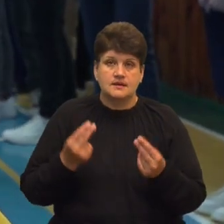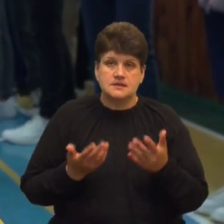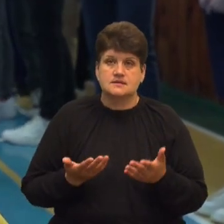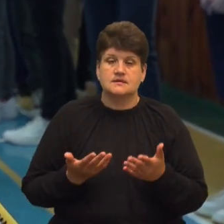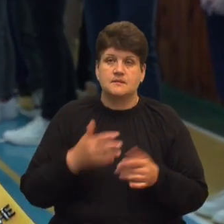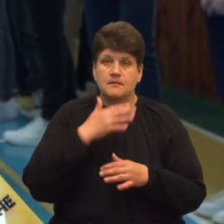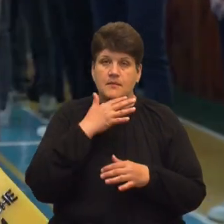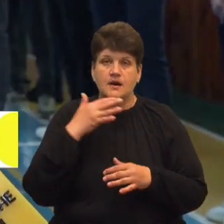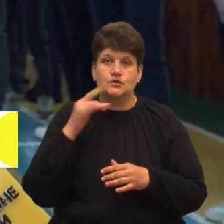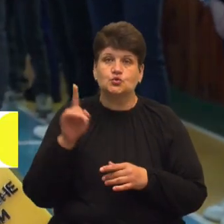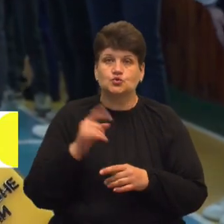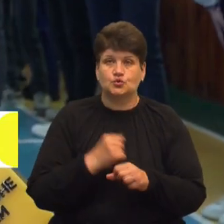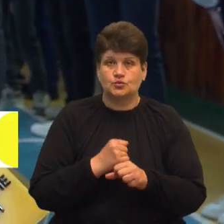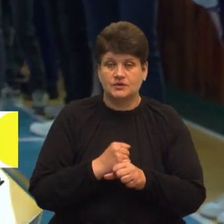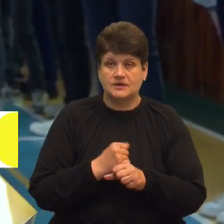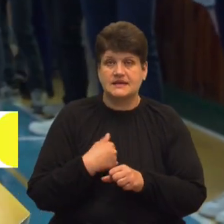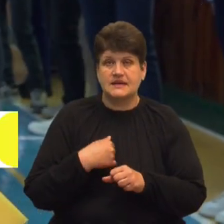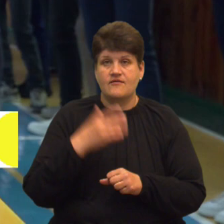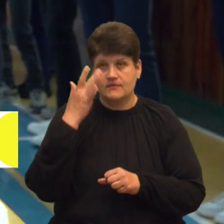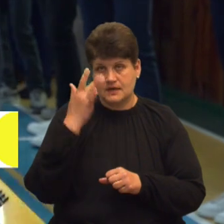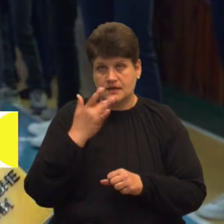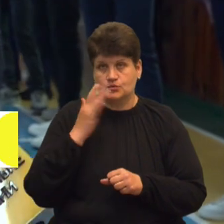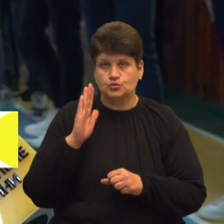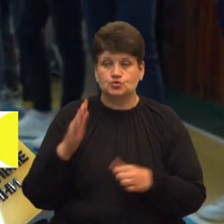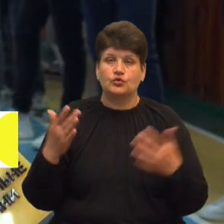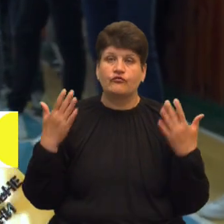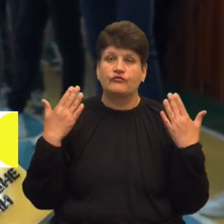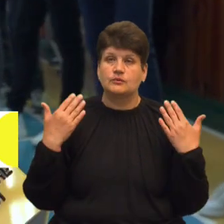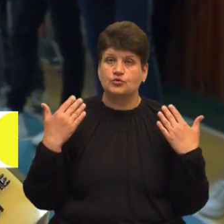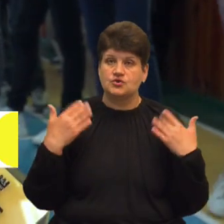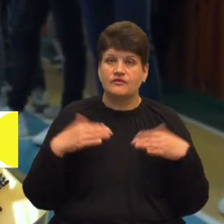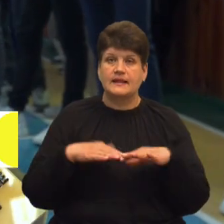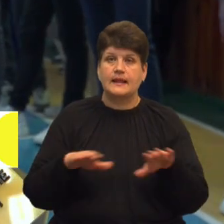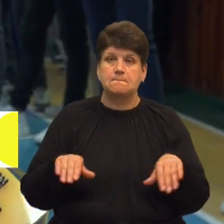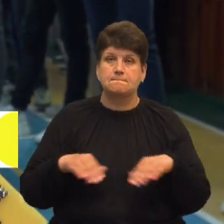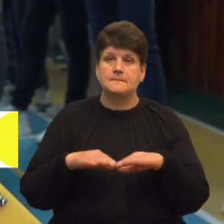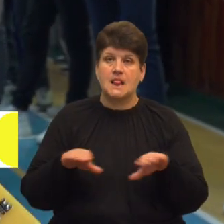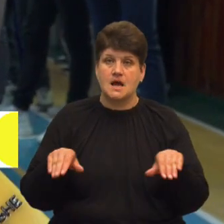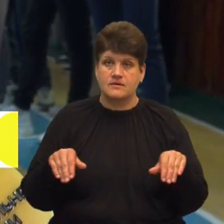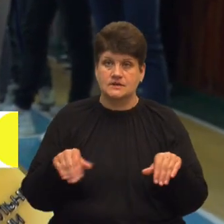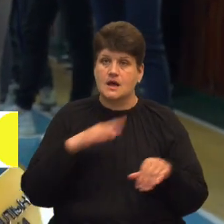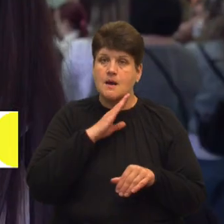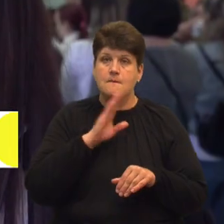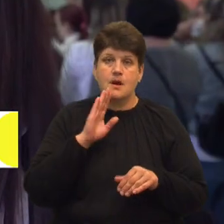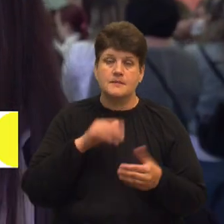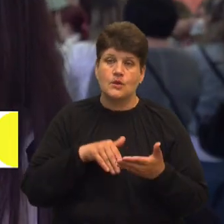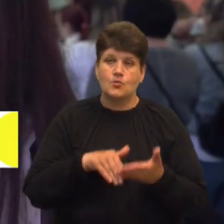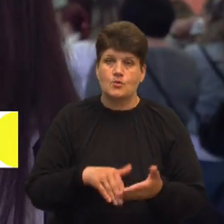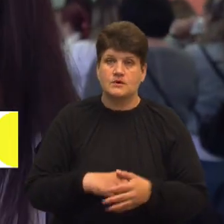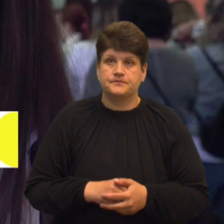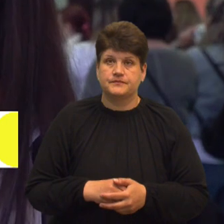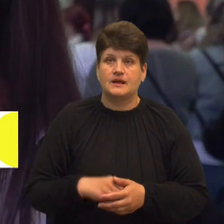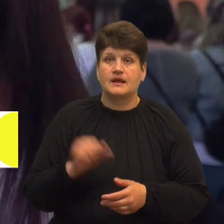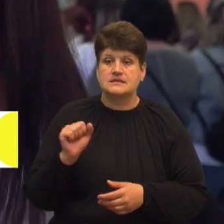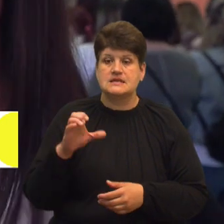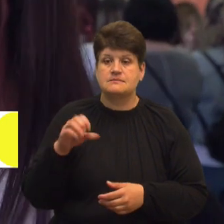багато чого робили. Я буду влітку відпочивати, плавати, мамі допомагати. Анастасія